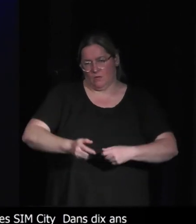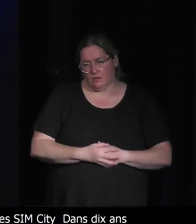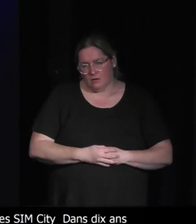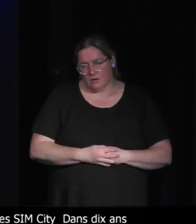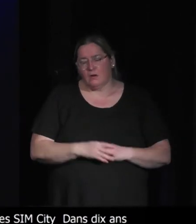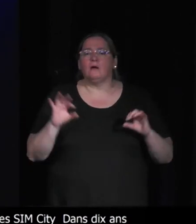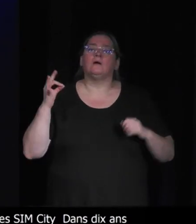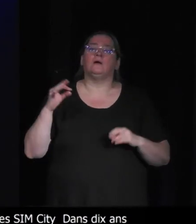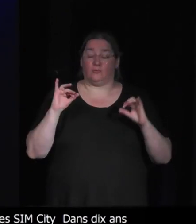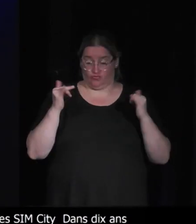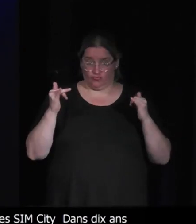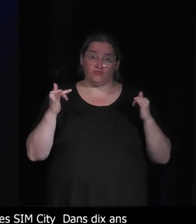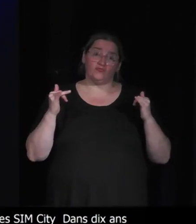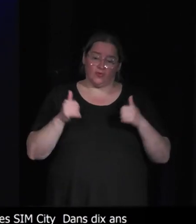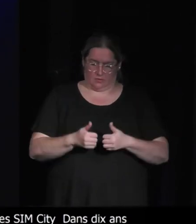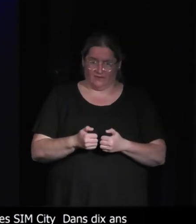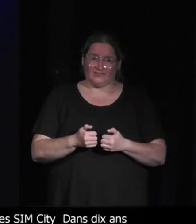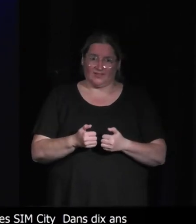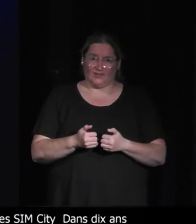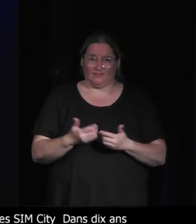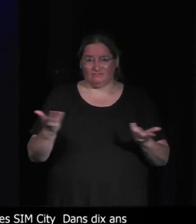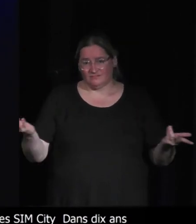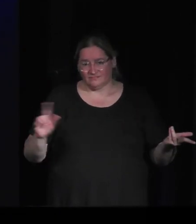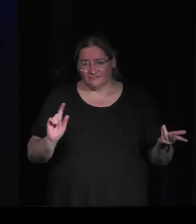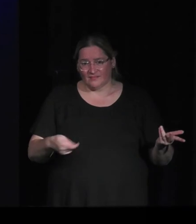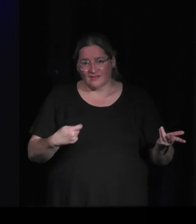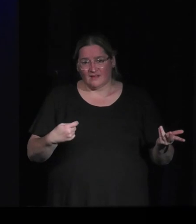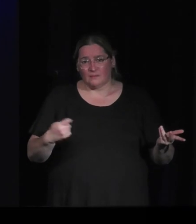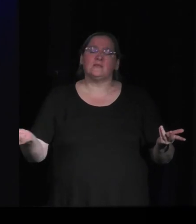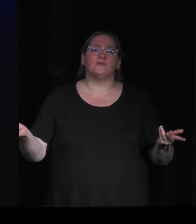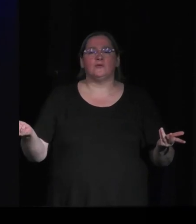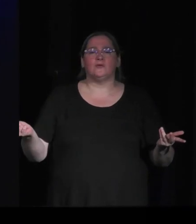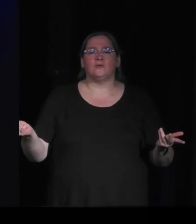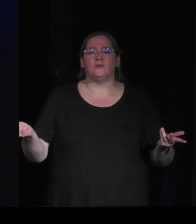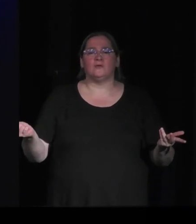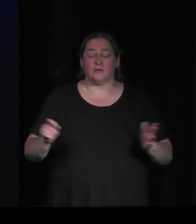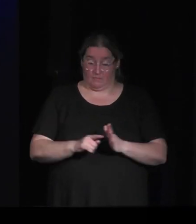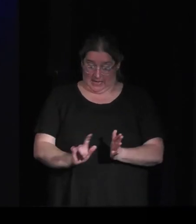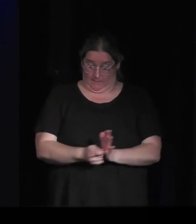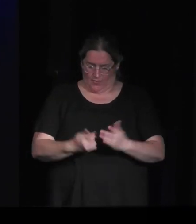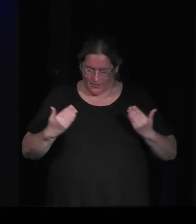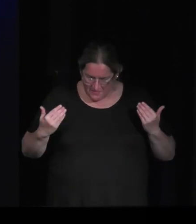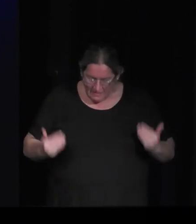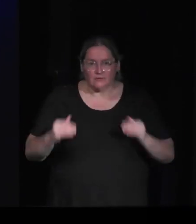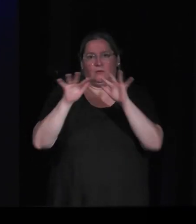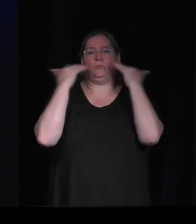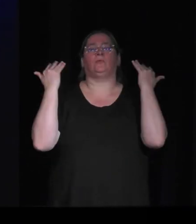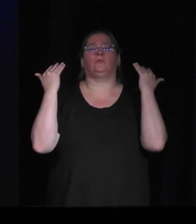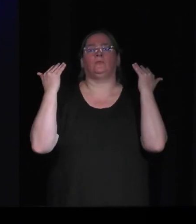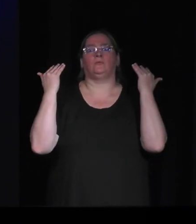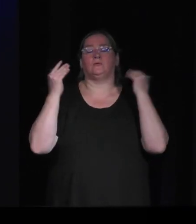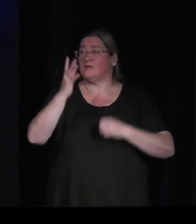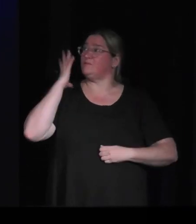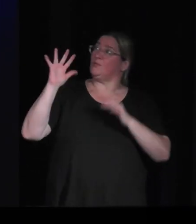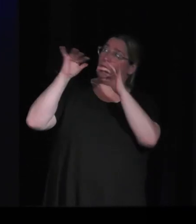le jeu vidéo est traversé. par l'esprit de l'époque et les questions écologiques et